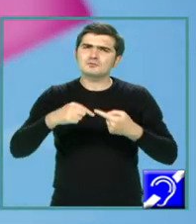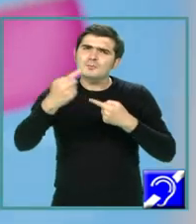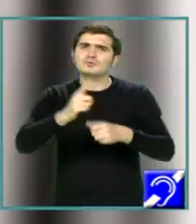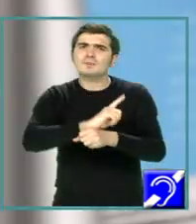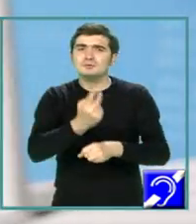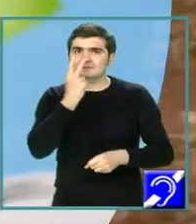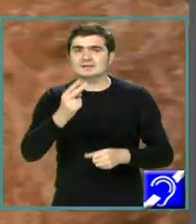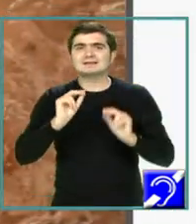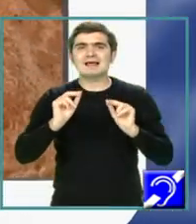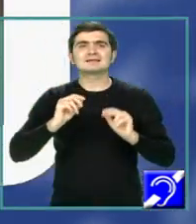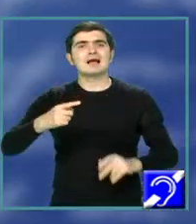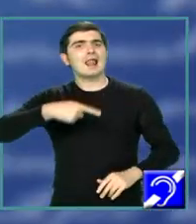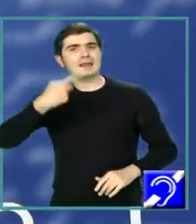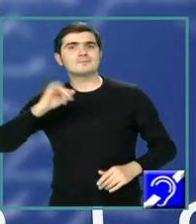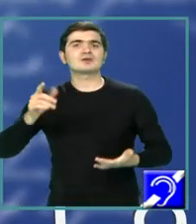și literatura română.